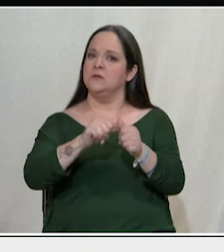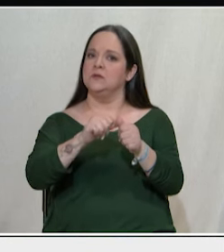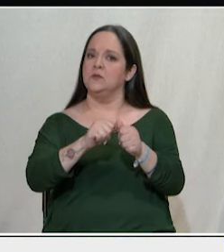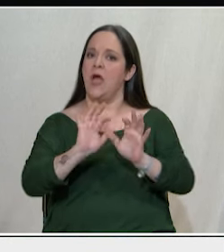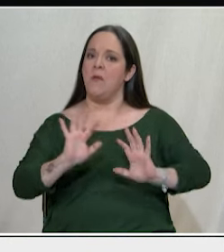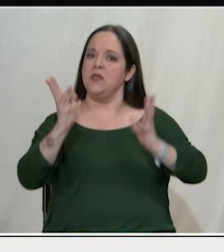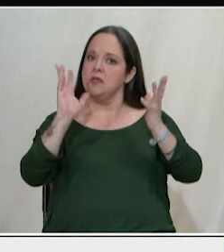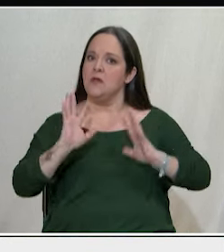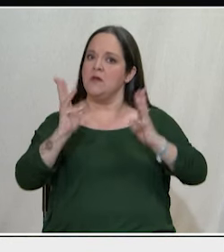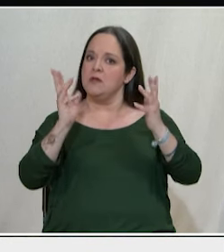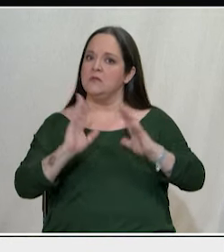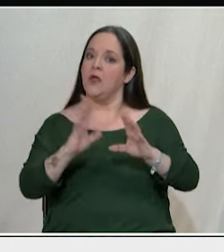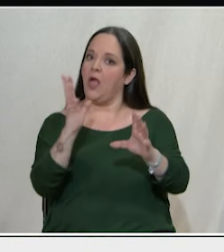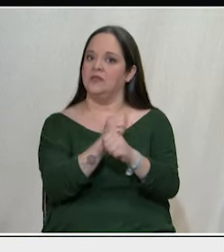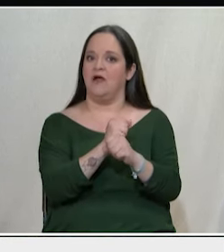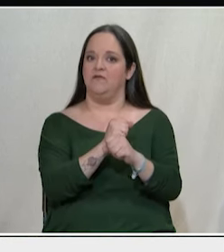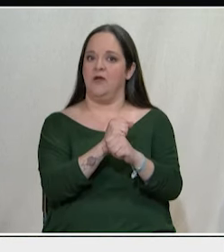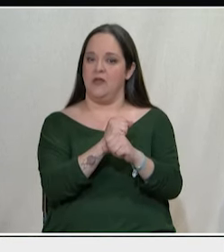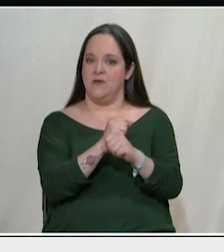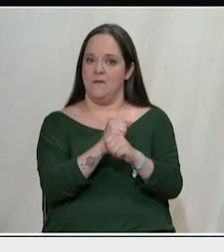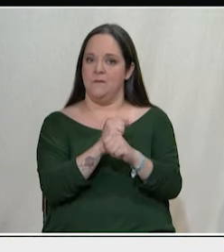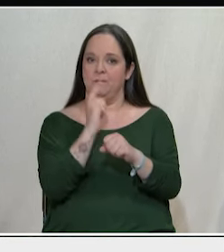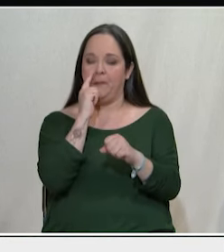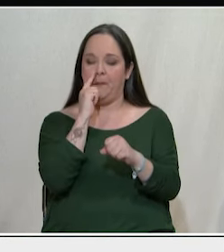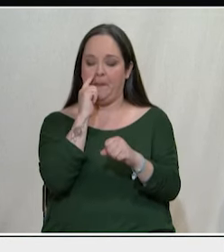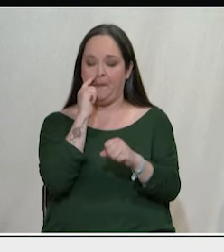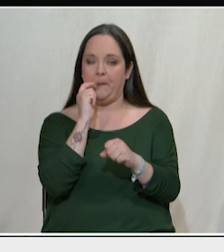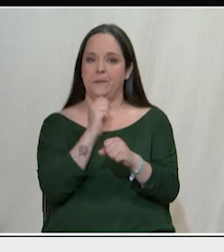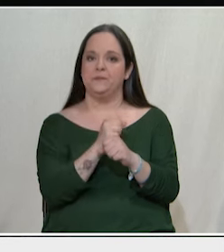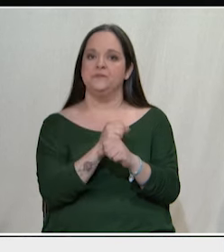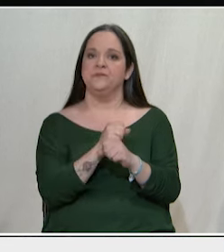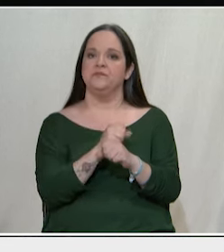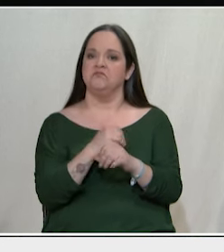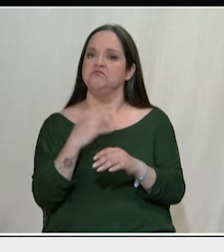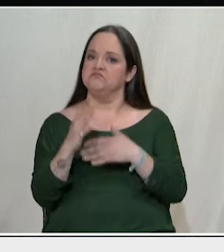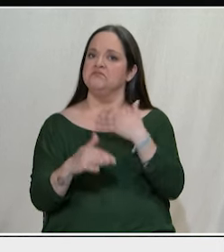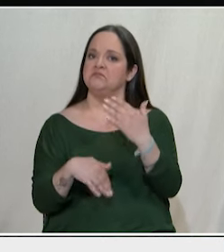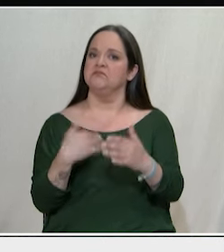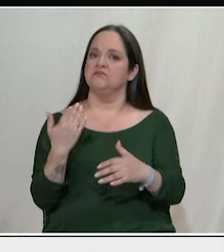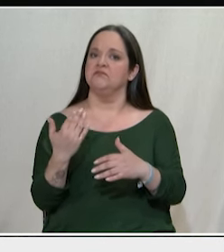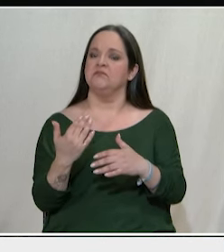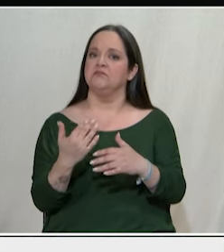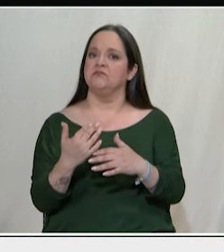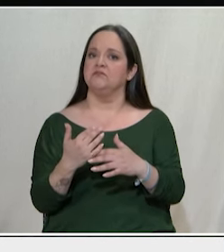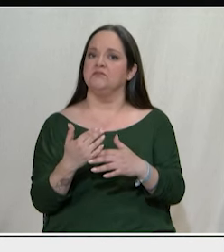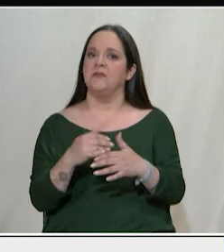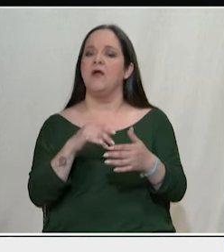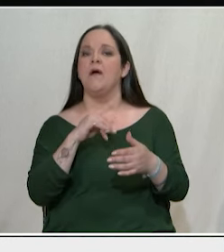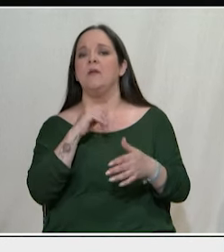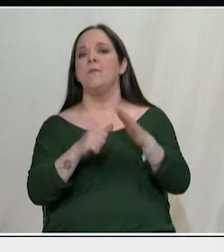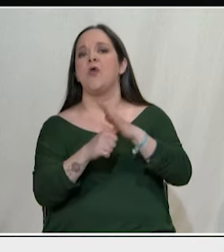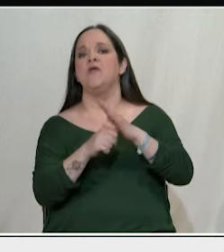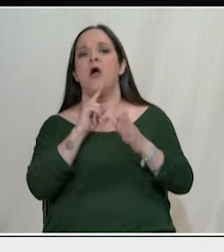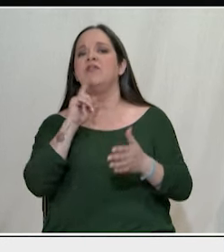απεργιών και κινητοποίσεων χρησιμοποιεί κάθε λίγο και λιγάκι προεδρικά διατάγματα